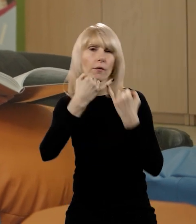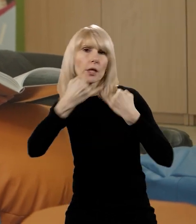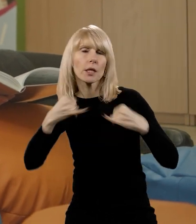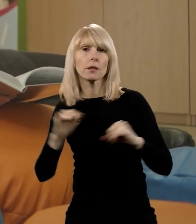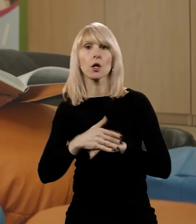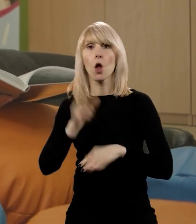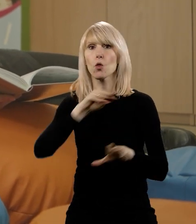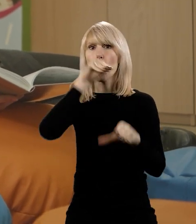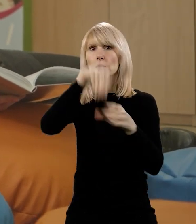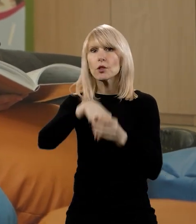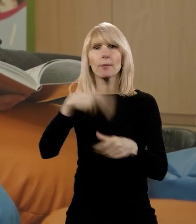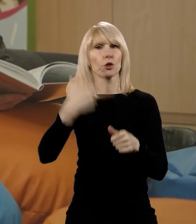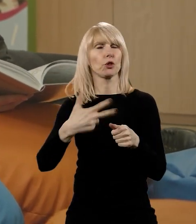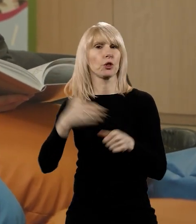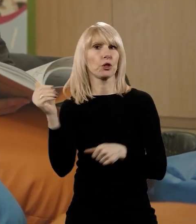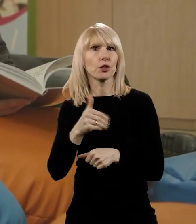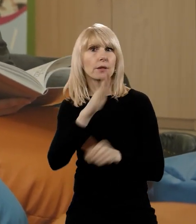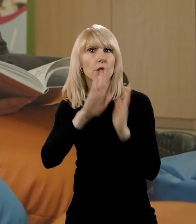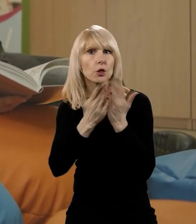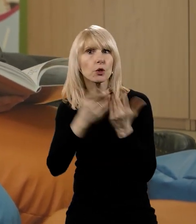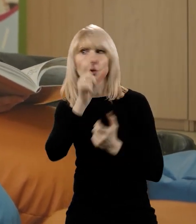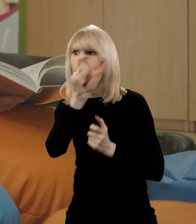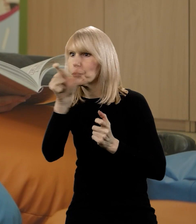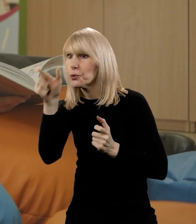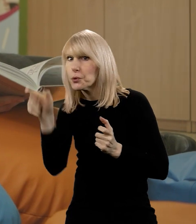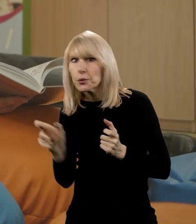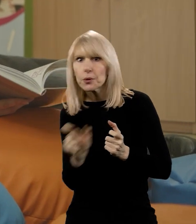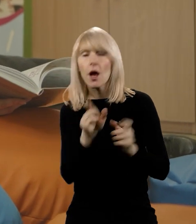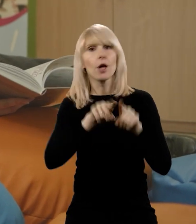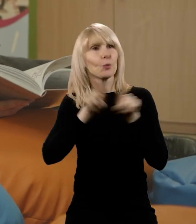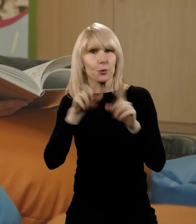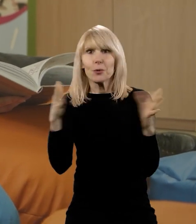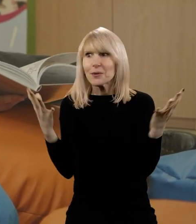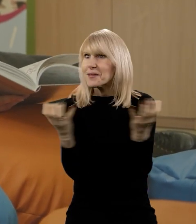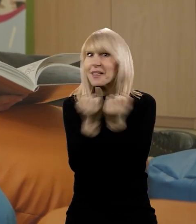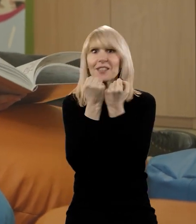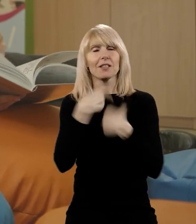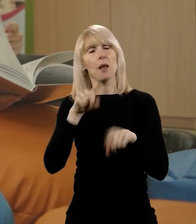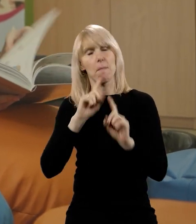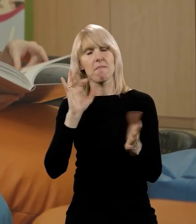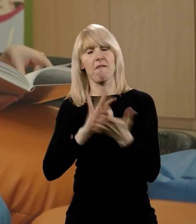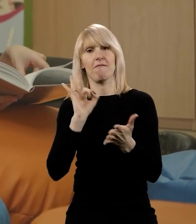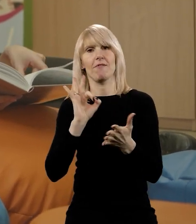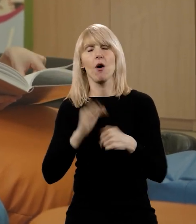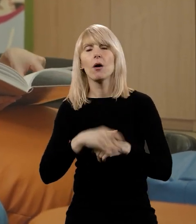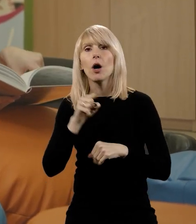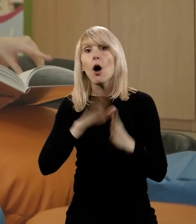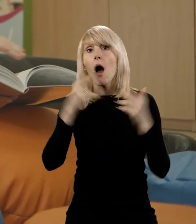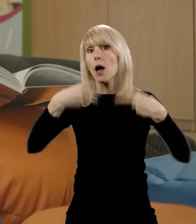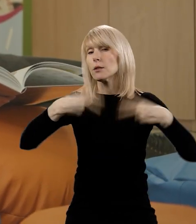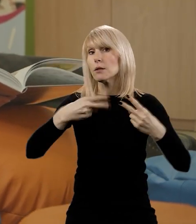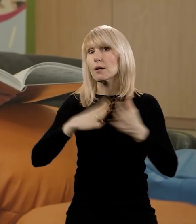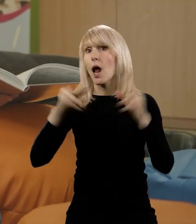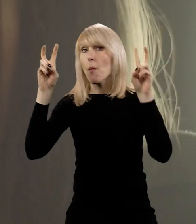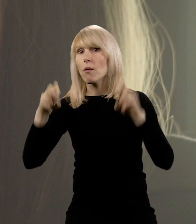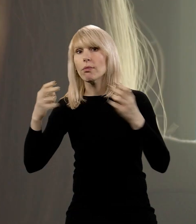prawie 30 tysięcy książek. Duże prawdopodobieństwo, że znajdziecie. Znajdziecie tu także czasopisma, takie jak Dziennik Łódzki czy Nadwartą.